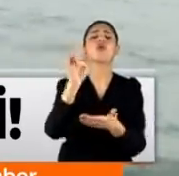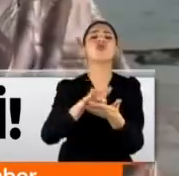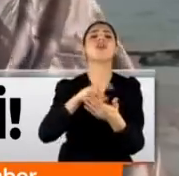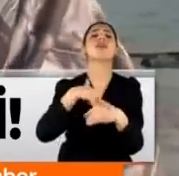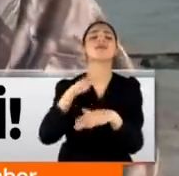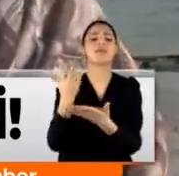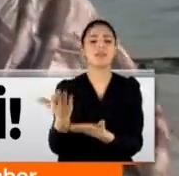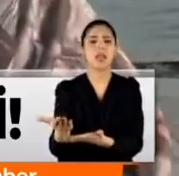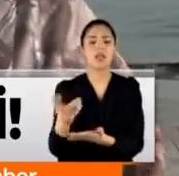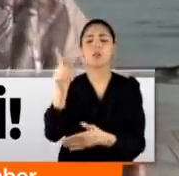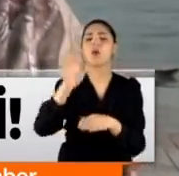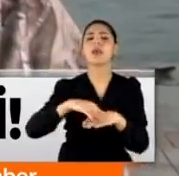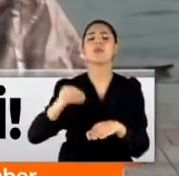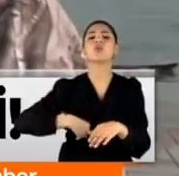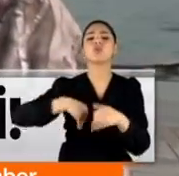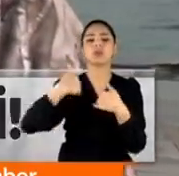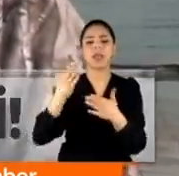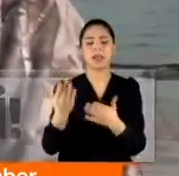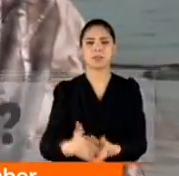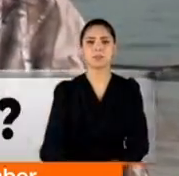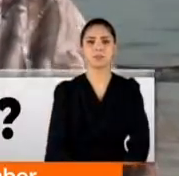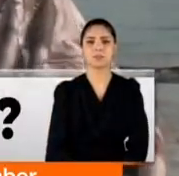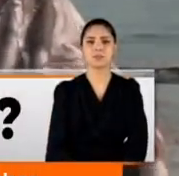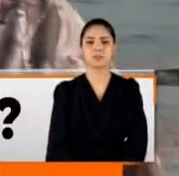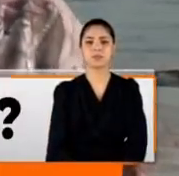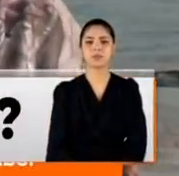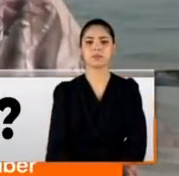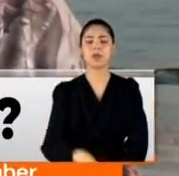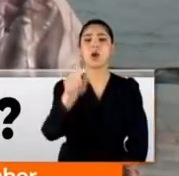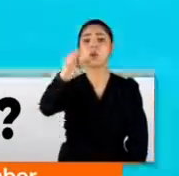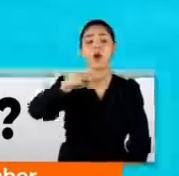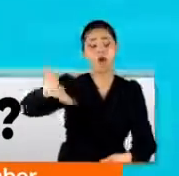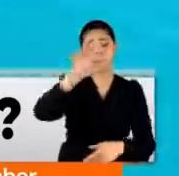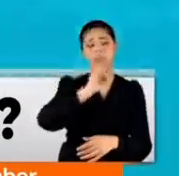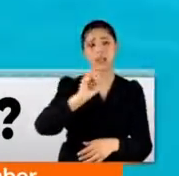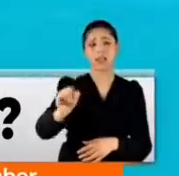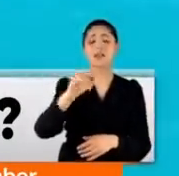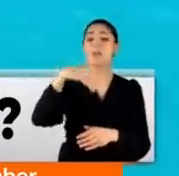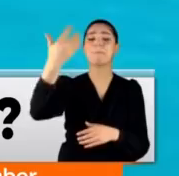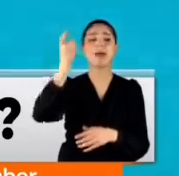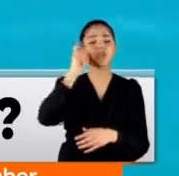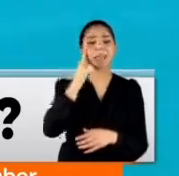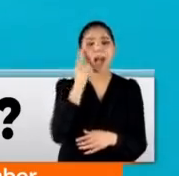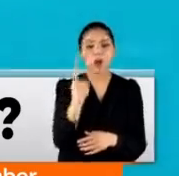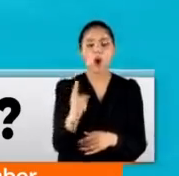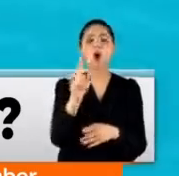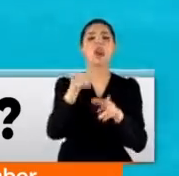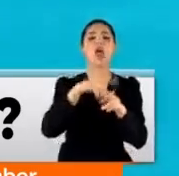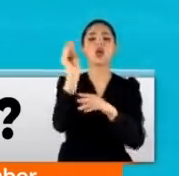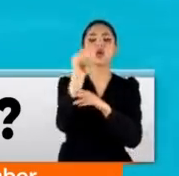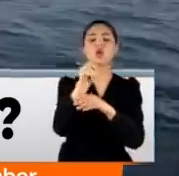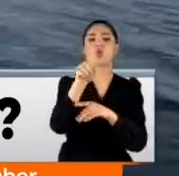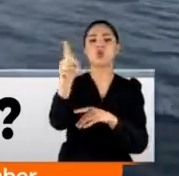kesilemez. Onu diyeceğine gırgırlara laf etsin. Onu diyeceğine trollere laf etsin. Bir başka iddiaya göre ise Yunus'lar